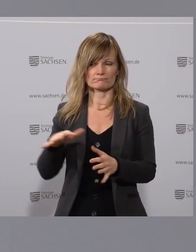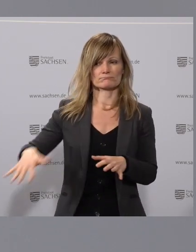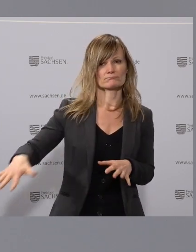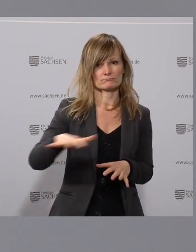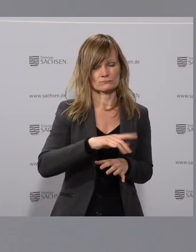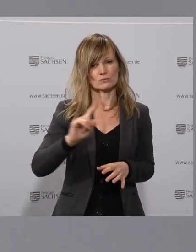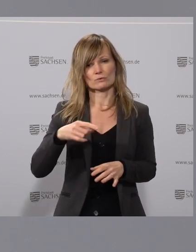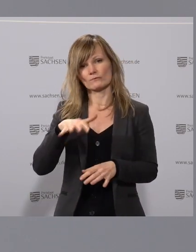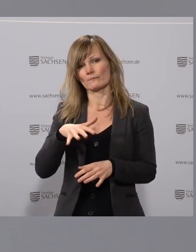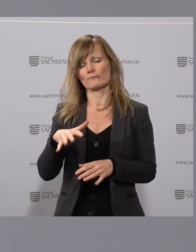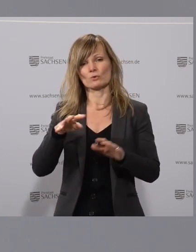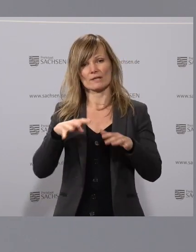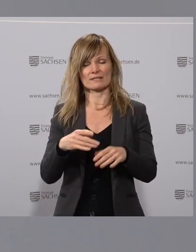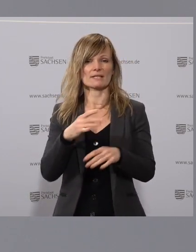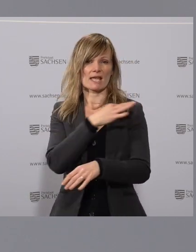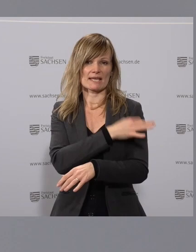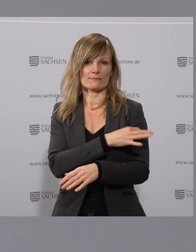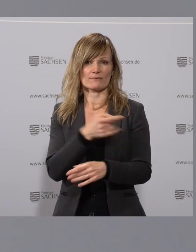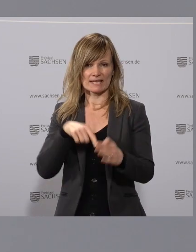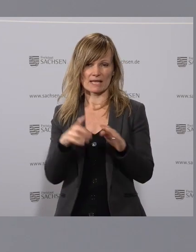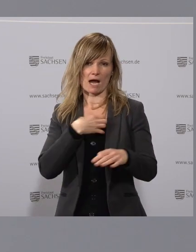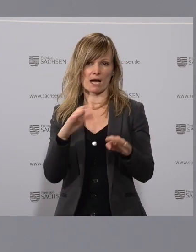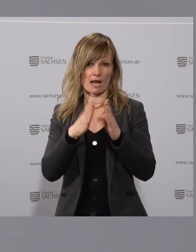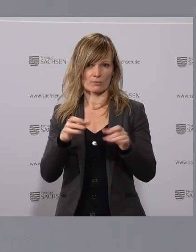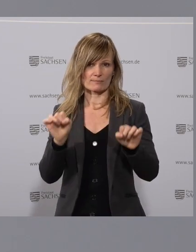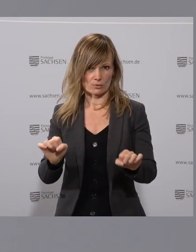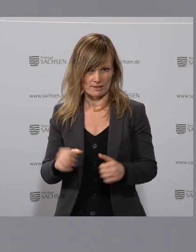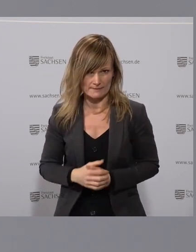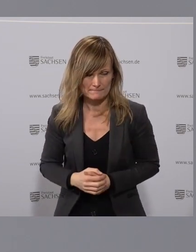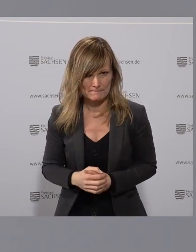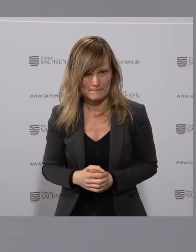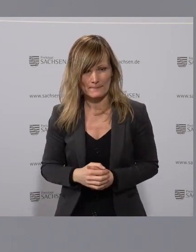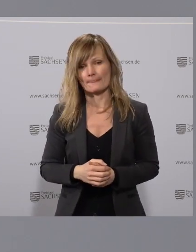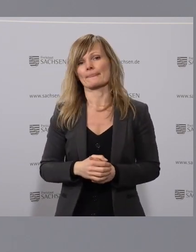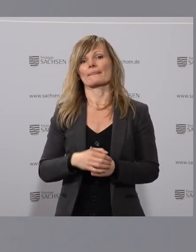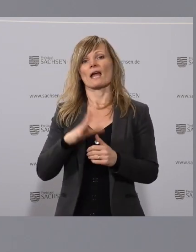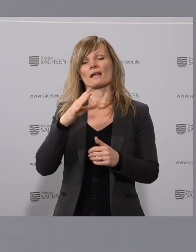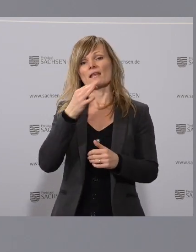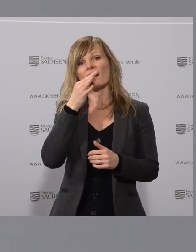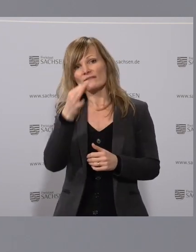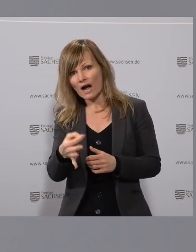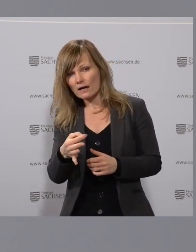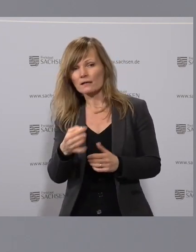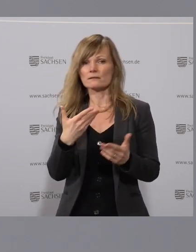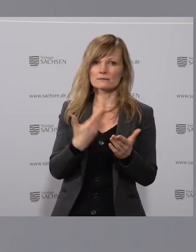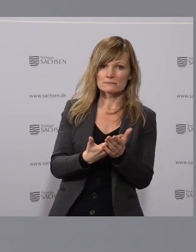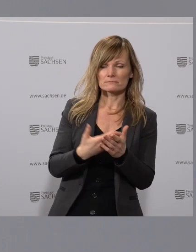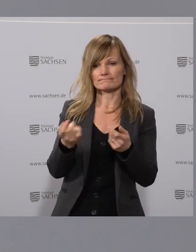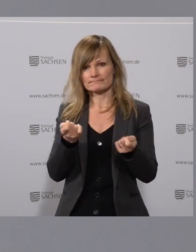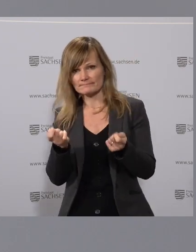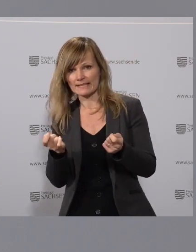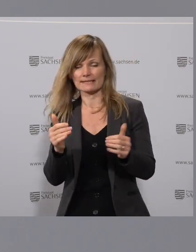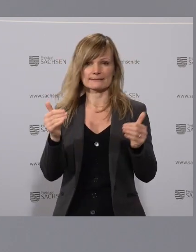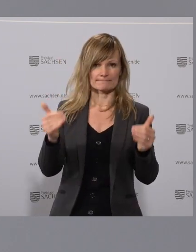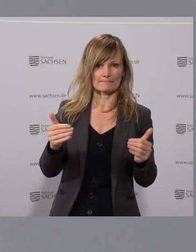Krankenhäusern. Wir haben die Anpassung der staatlichen Angebote nach Nachfrage geregelt, heute in unserem Kabinettsbeschluss. Das